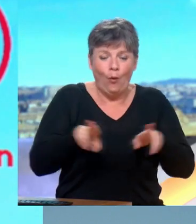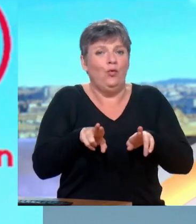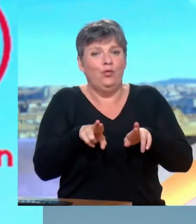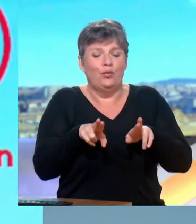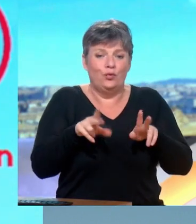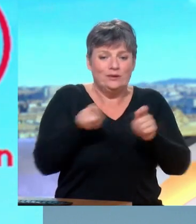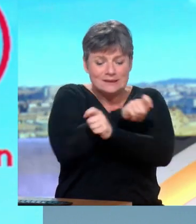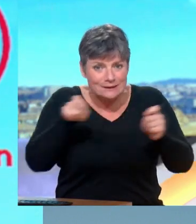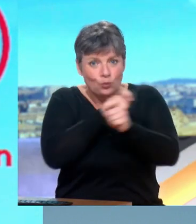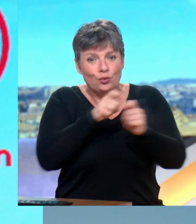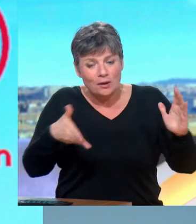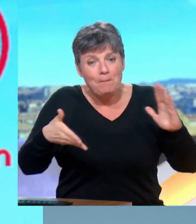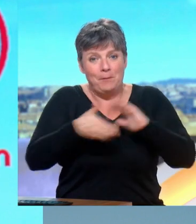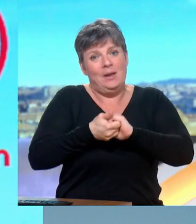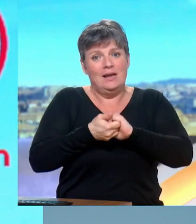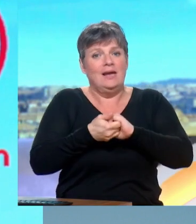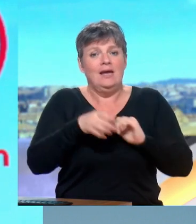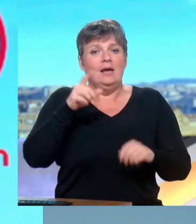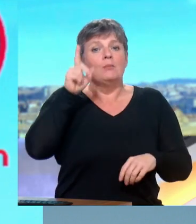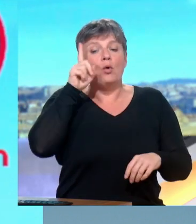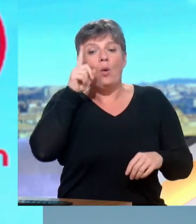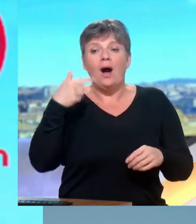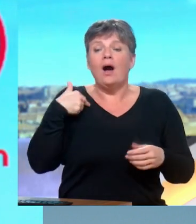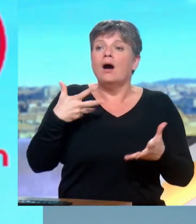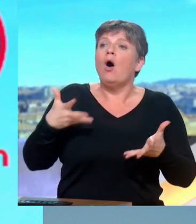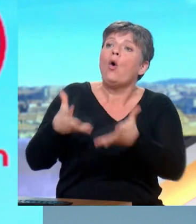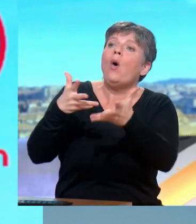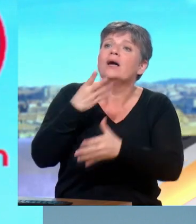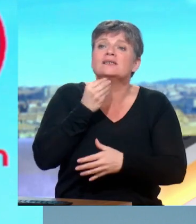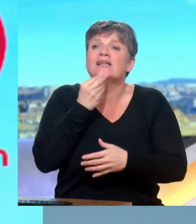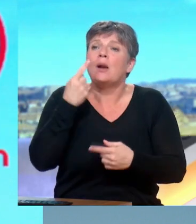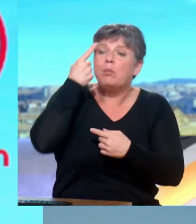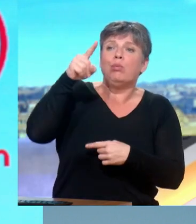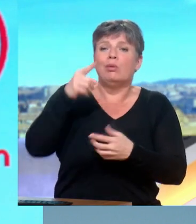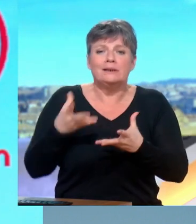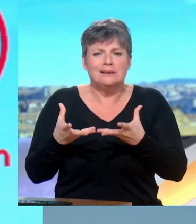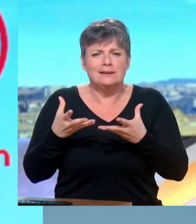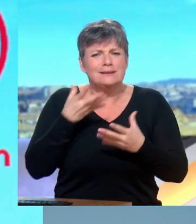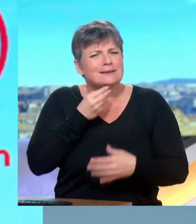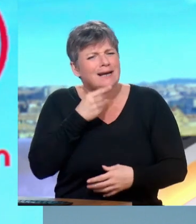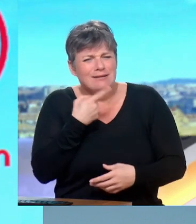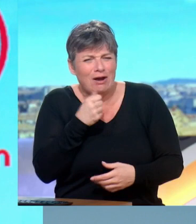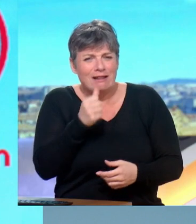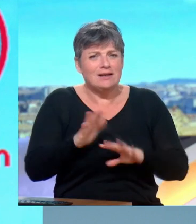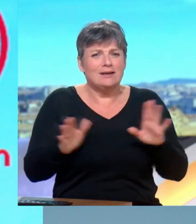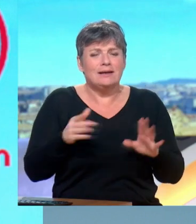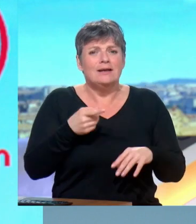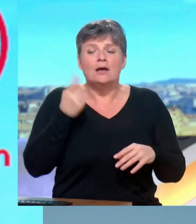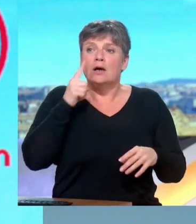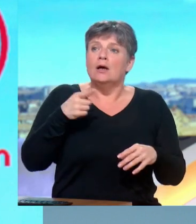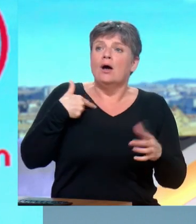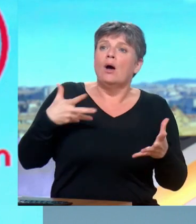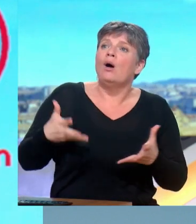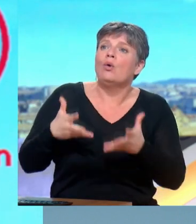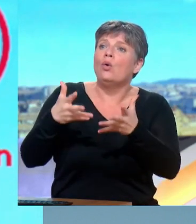pour deux raisons. Premièrement, parce qu'être pro-Israélien, ça ne veut rien dire. Parce qu'être, comment dire, partisan